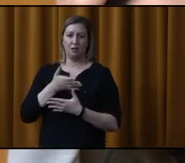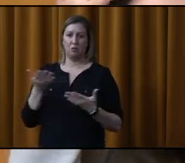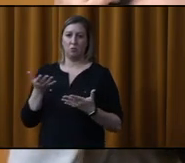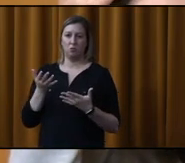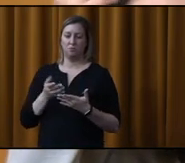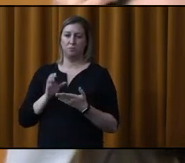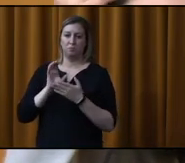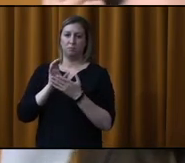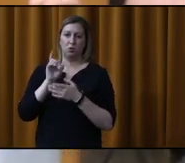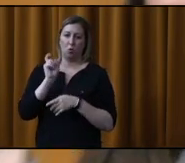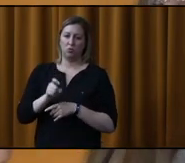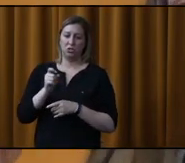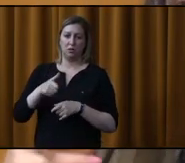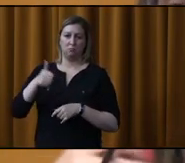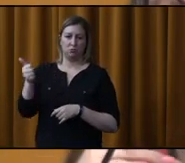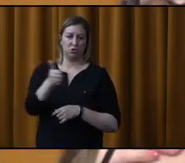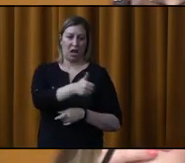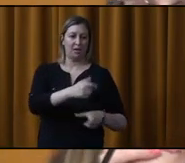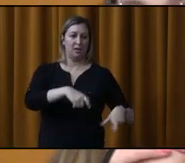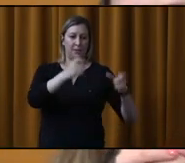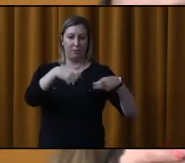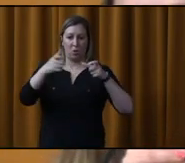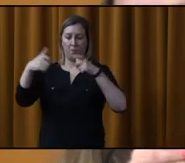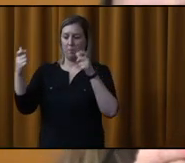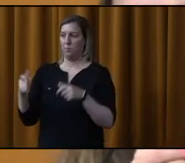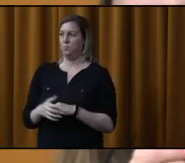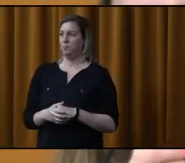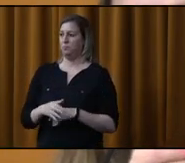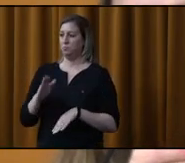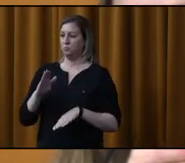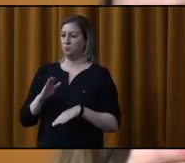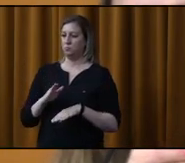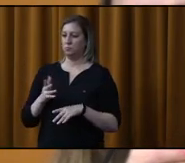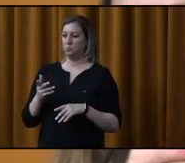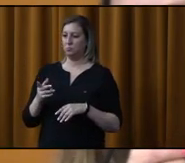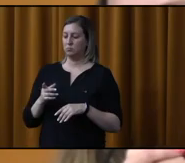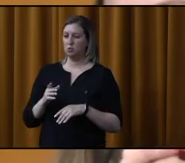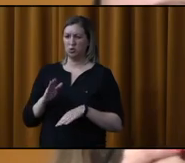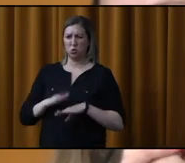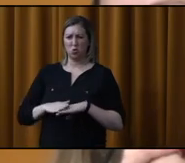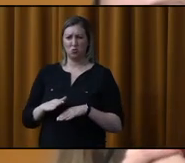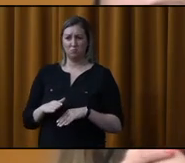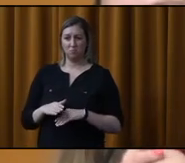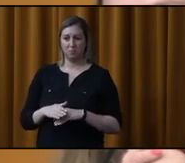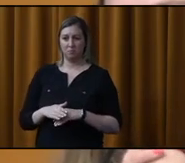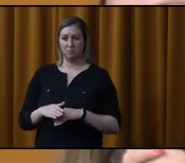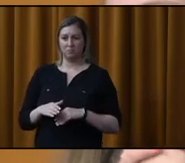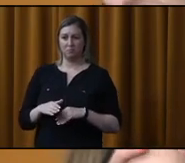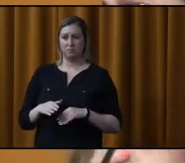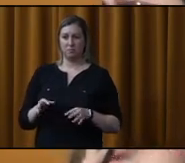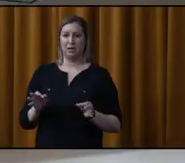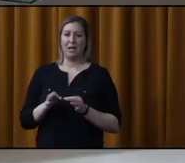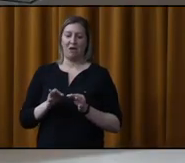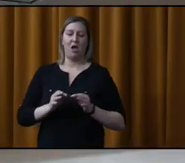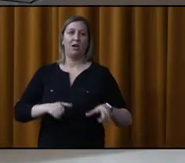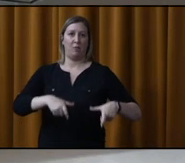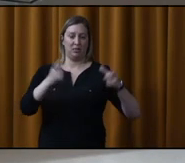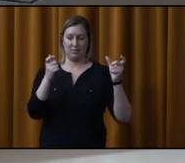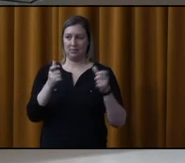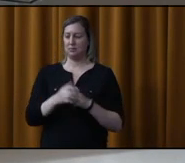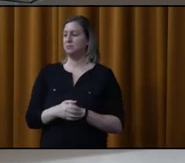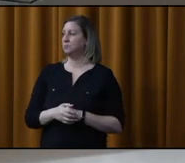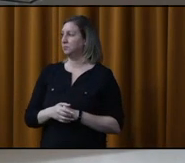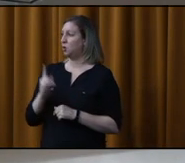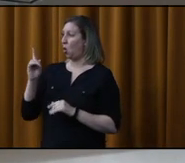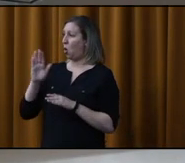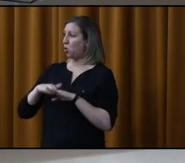imposée à tous les immeubles imposables de la Ville sur la base de la valeur pour le même terme. Merci. Un conseiller pour en